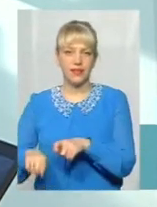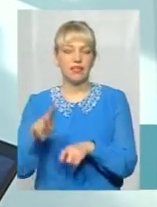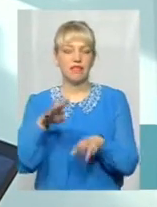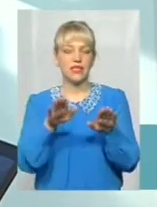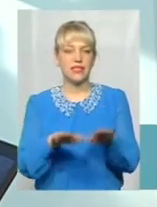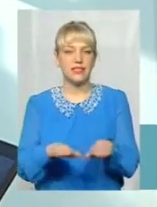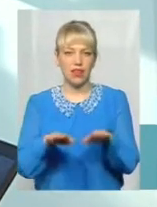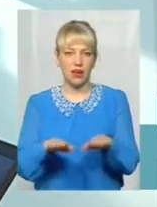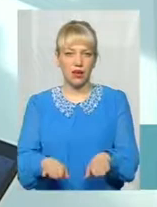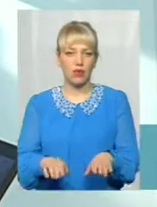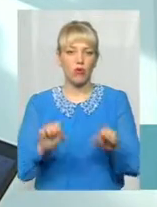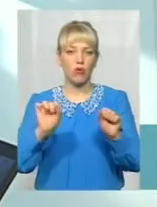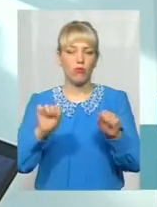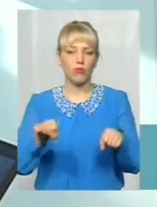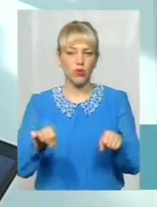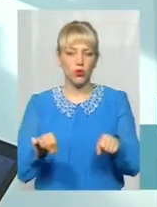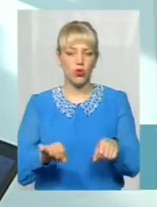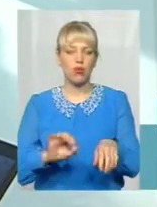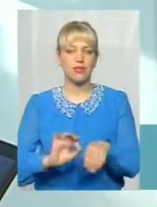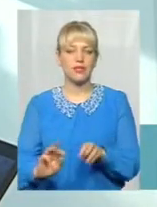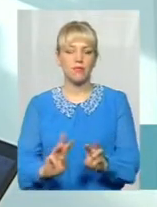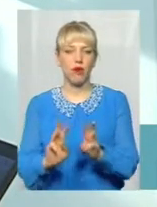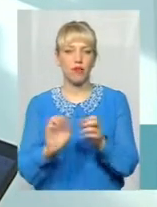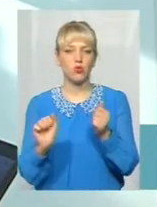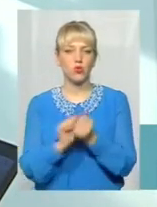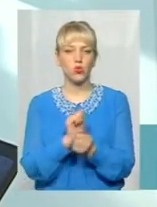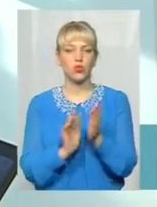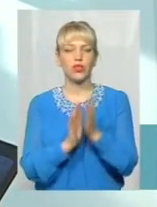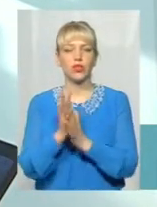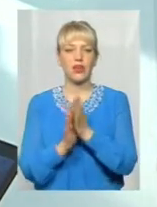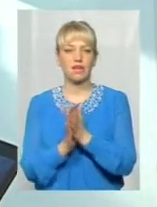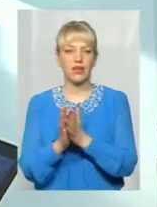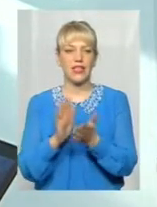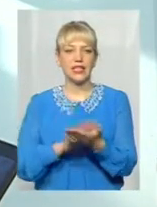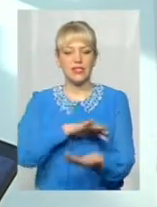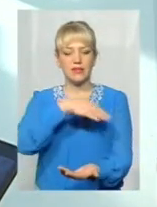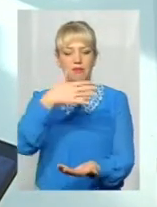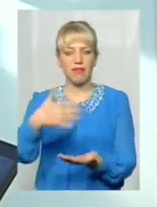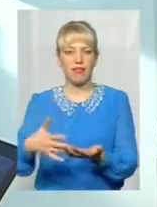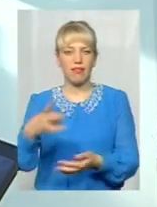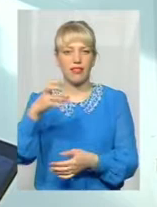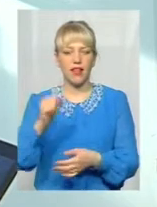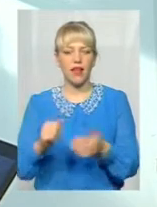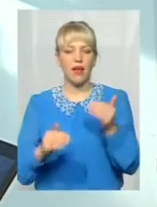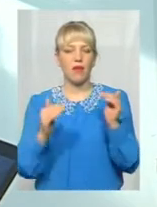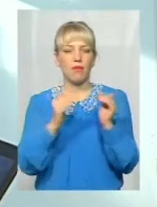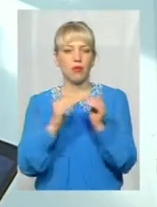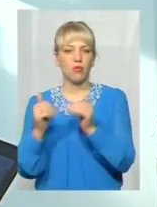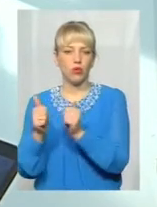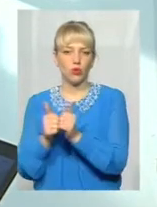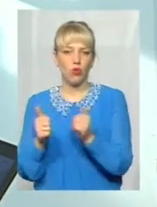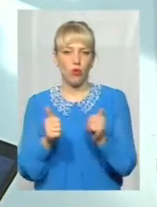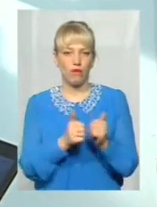імовірного спалювання сухої трави, сміття на прибудинкових територіях, на присадівних ділянках, але не тільки